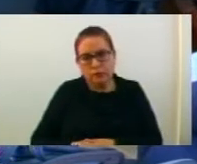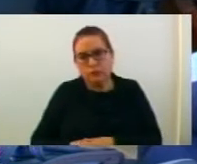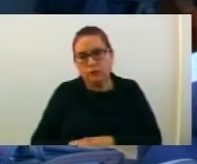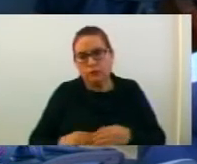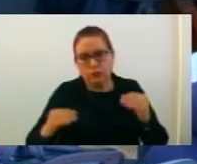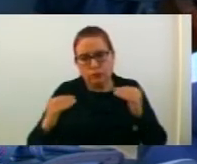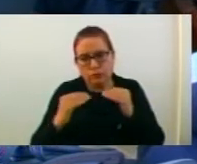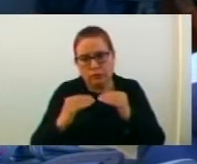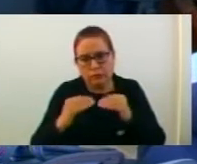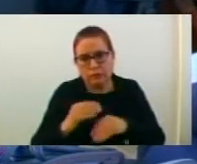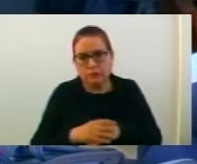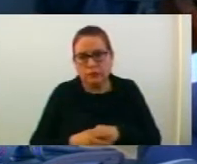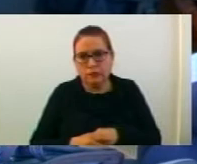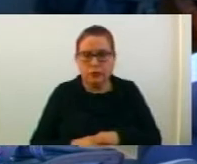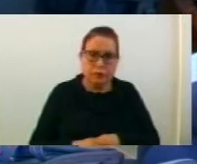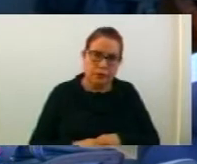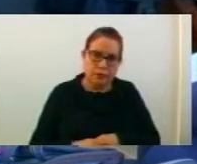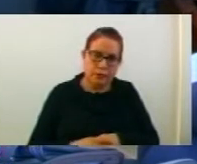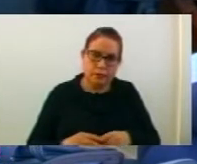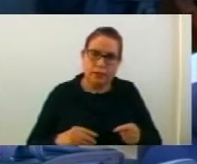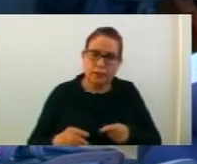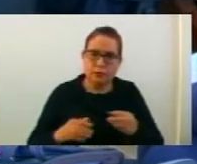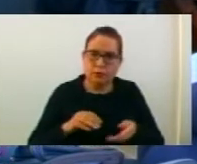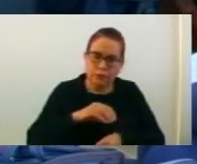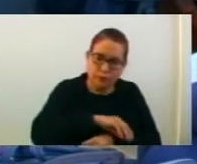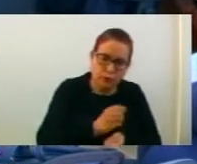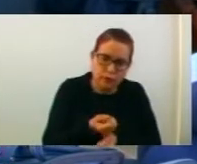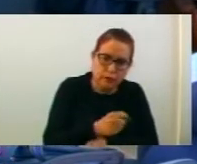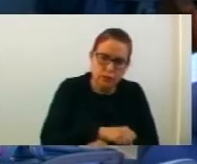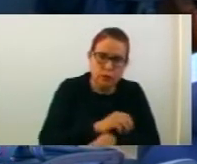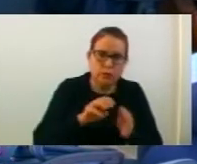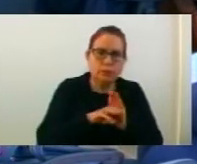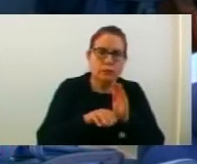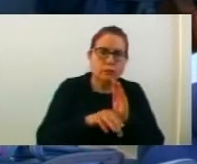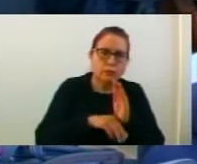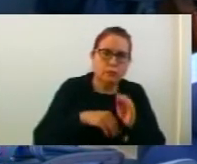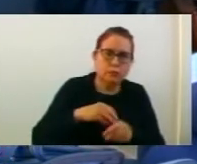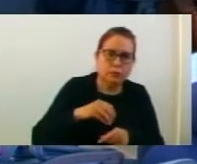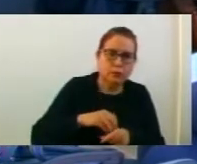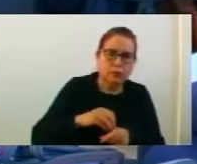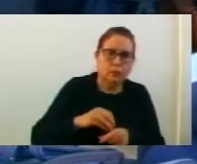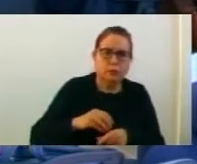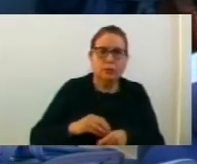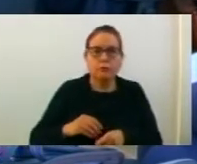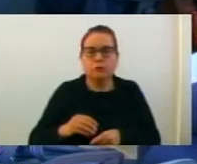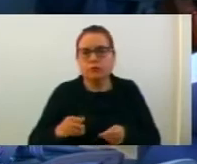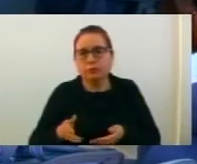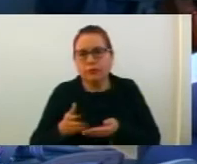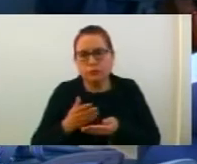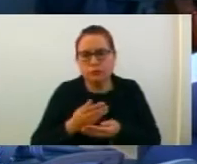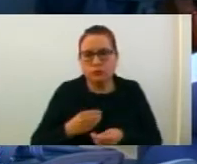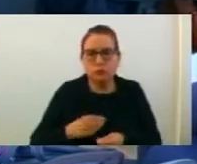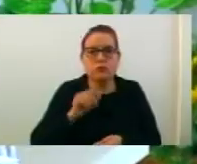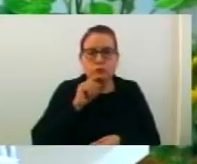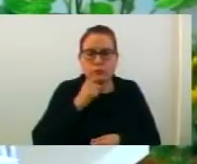дава согласност на одлуката за изменување и дополување на статутот Локалната установа библиотека Благојанков Мучите от